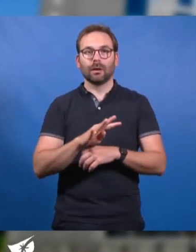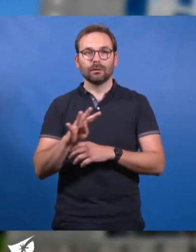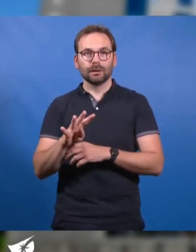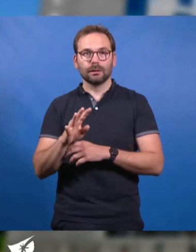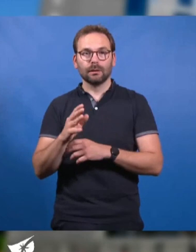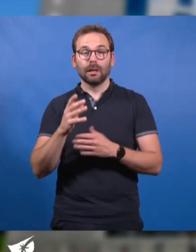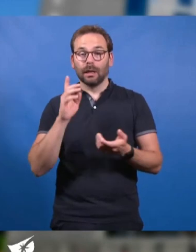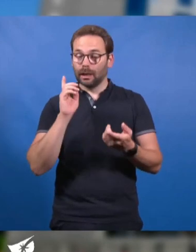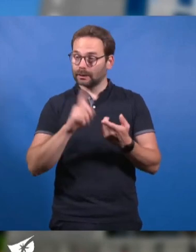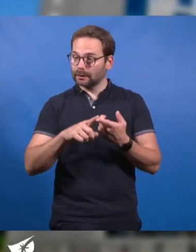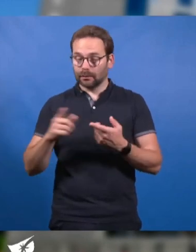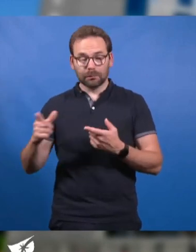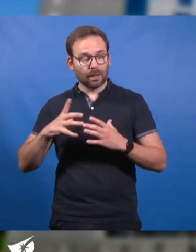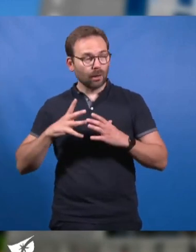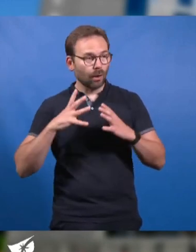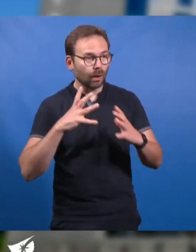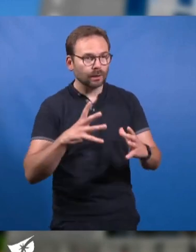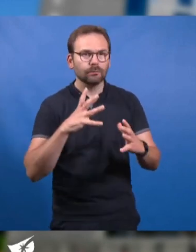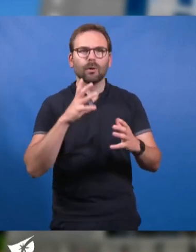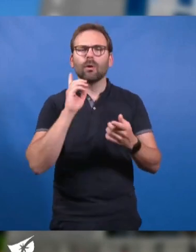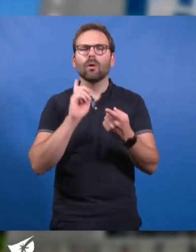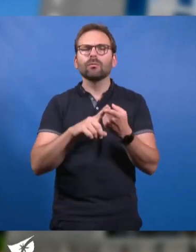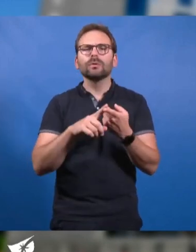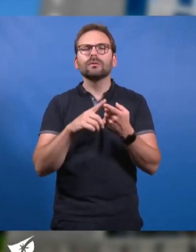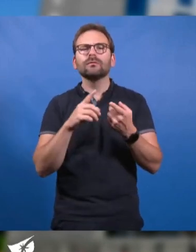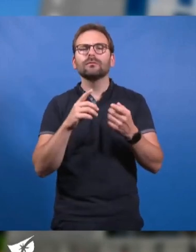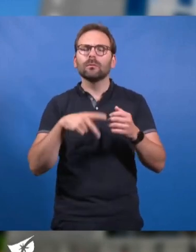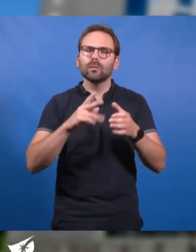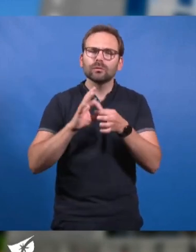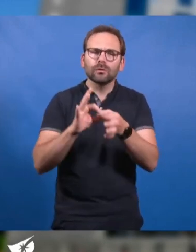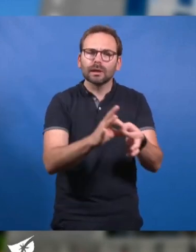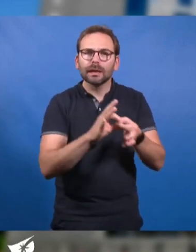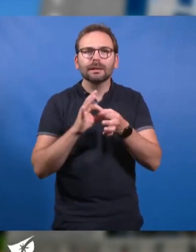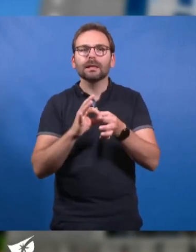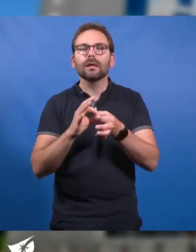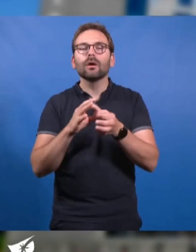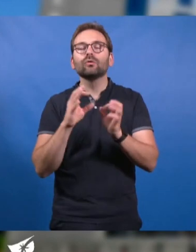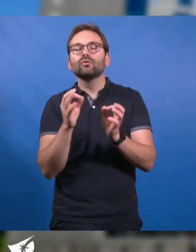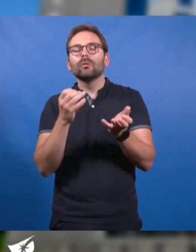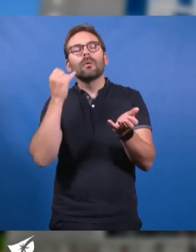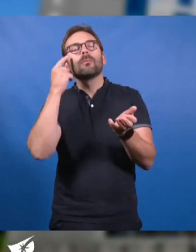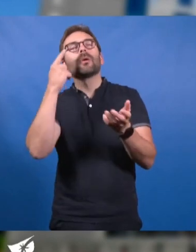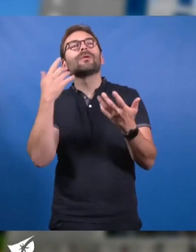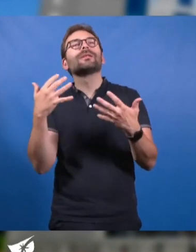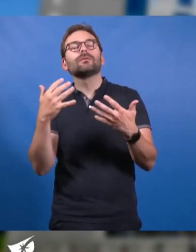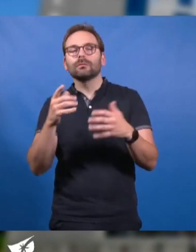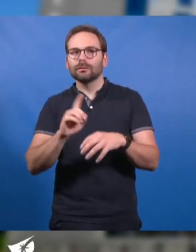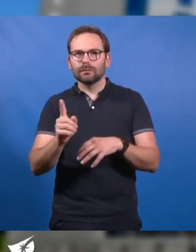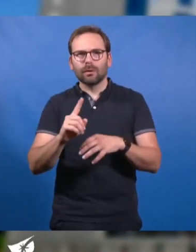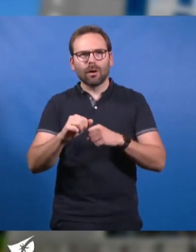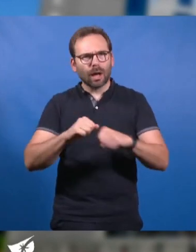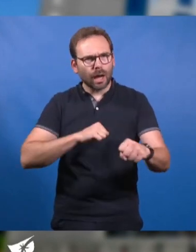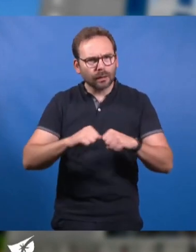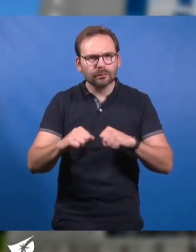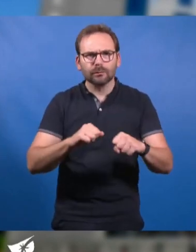solidarité, ne se résumait pas à quelques pensées, mais bien en de nombreux actes, tant dans